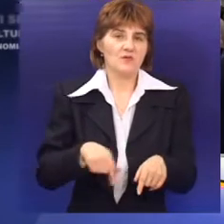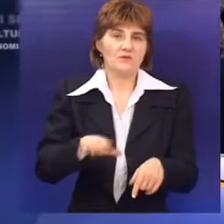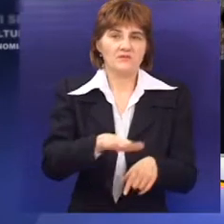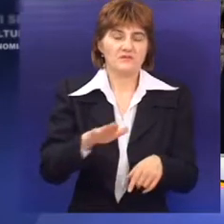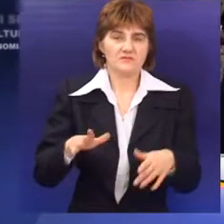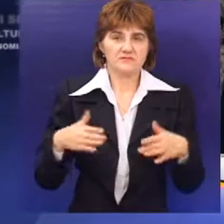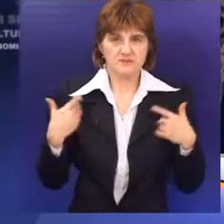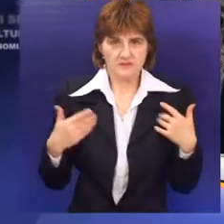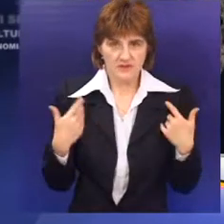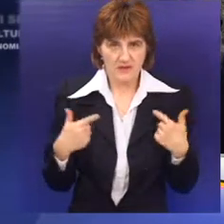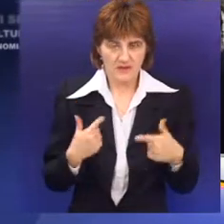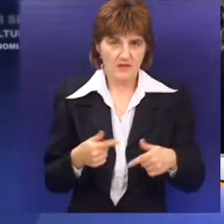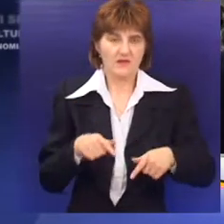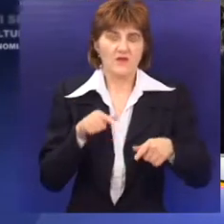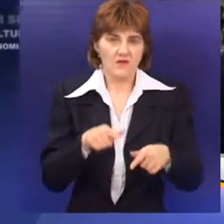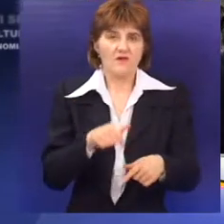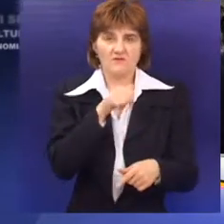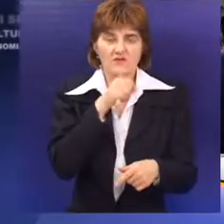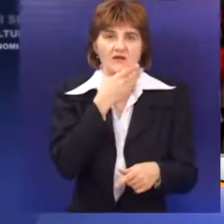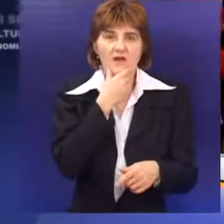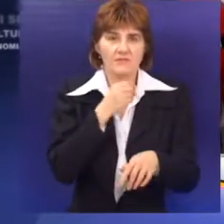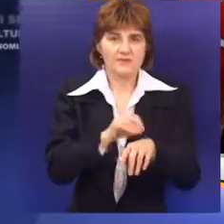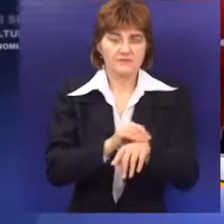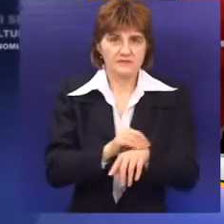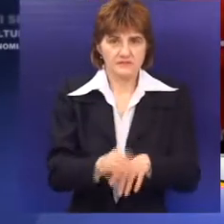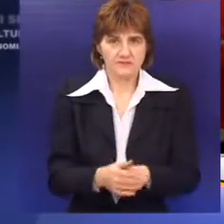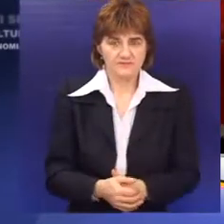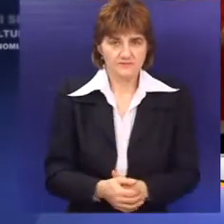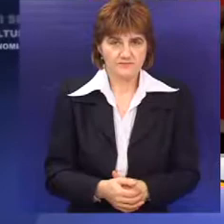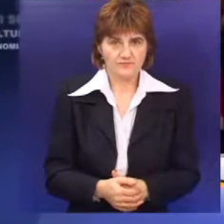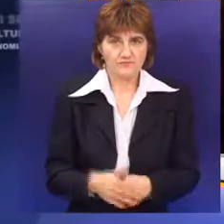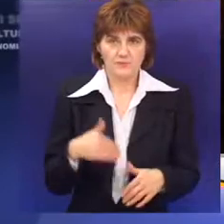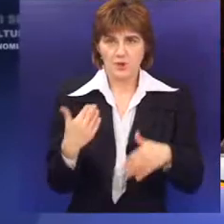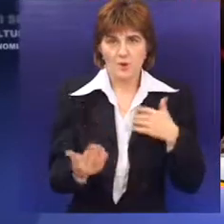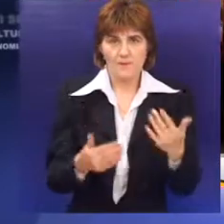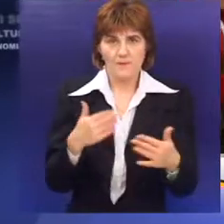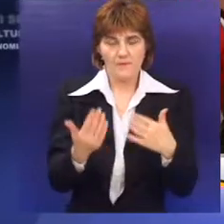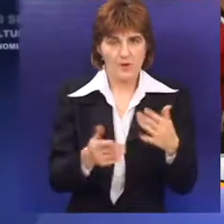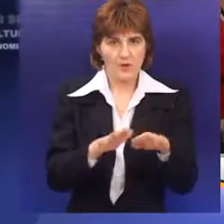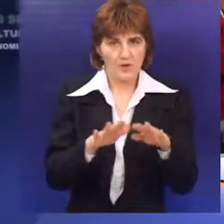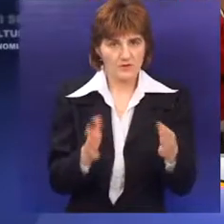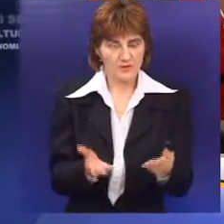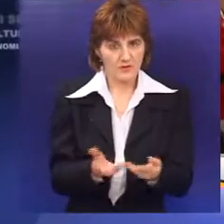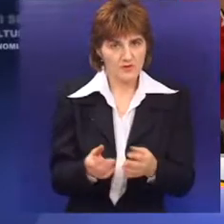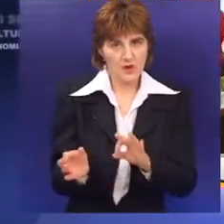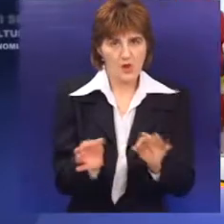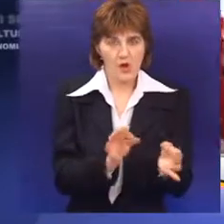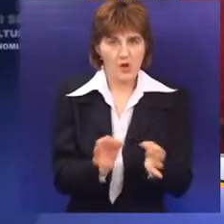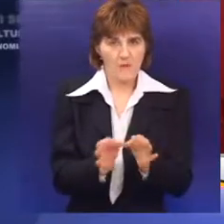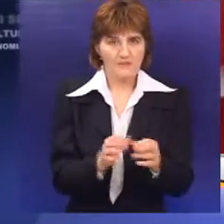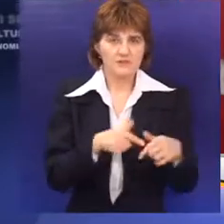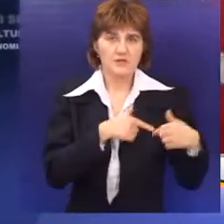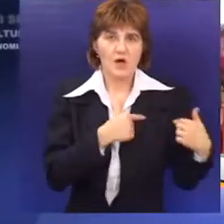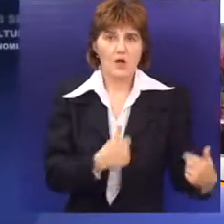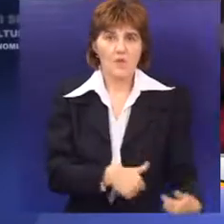deda mrazova, tako da u celini ovaj mesec je mesec radosti. Poklone su za svu decu koje je Mikulaš poseti i obezbedili pre